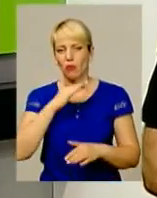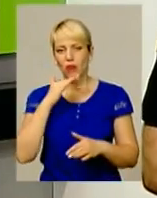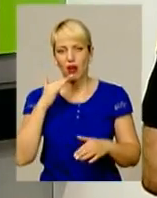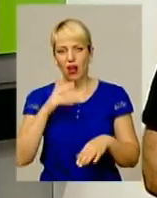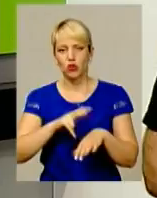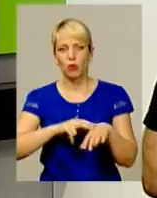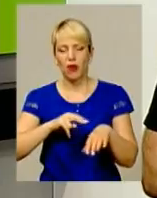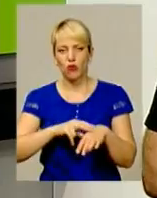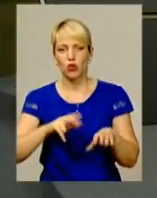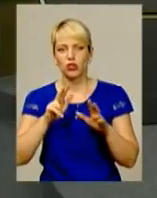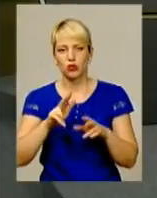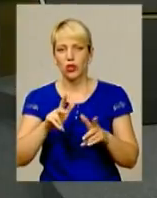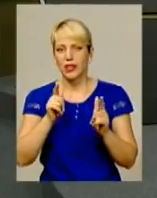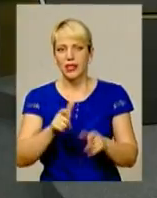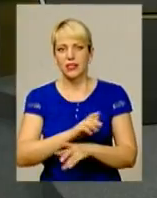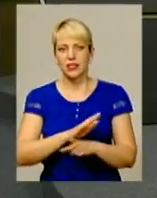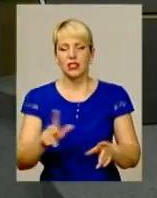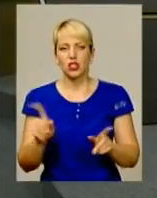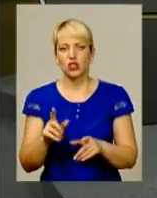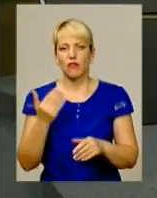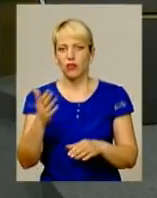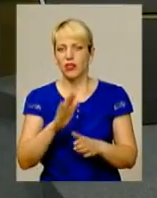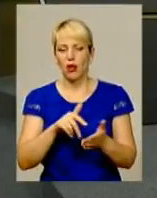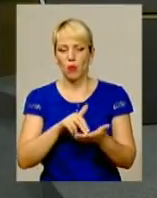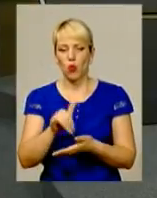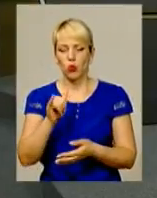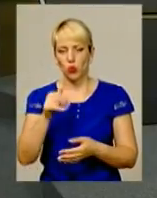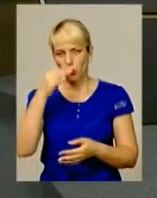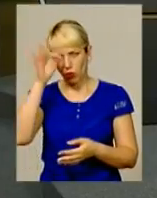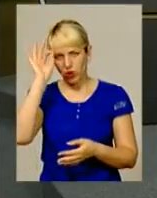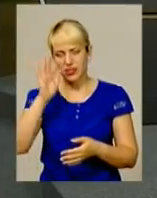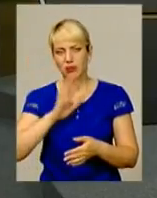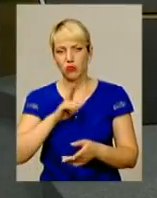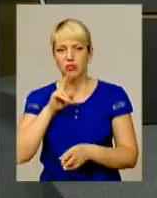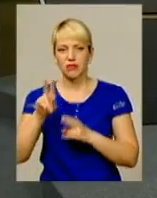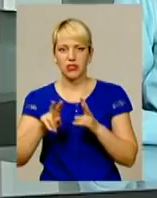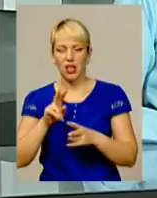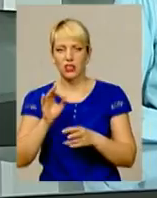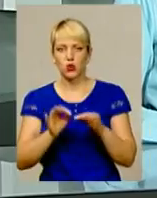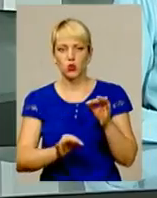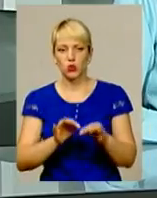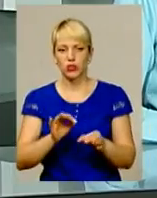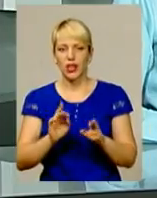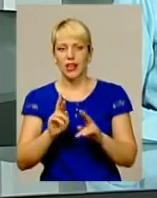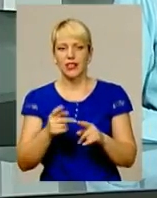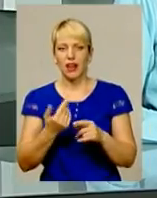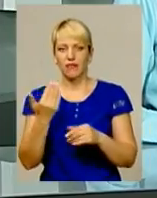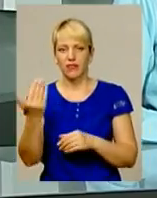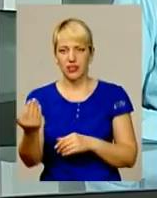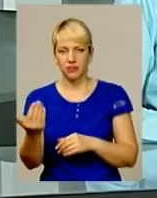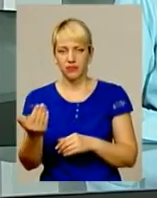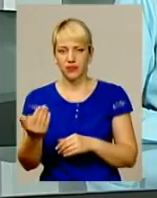правоохоронців, які були незгідні з тим, що вони не проходять у поліцію і зверталися до суду. Як ви,